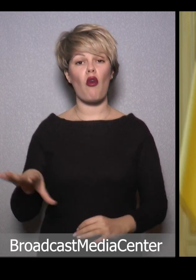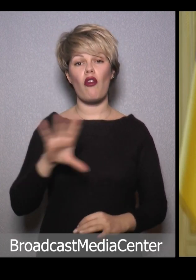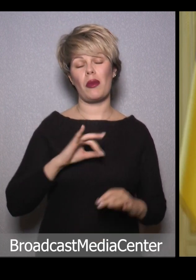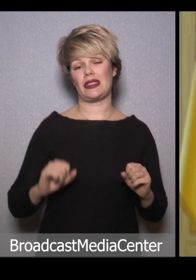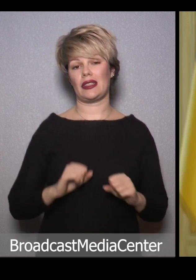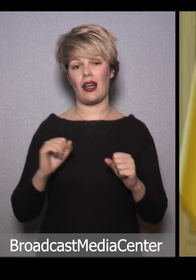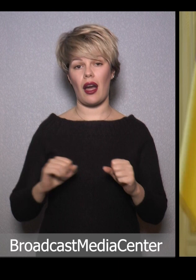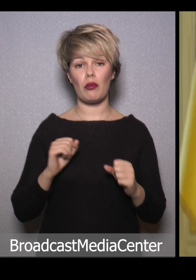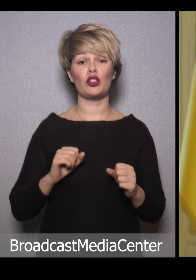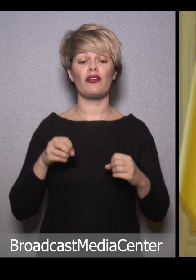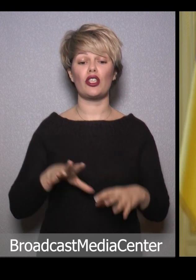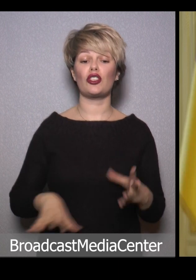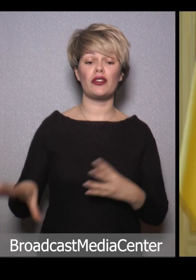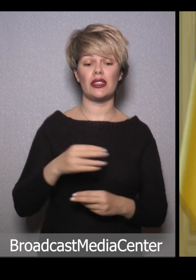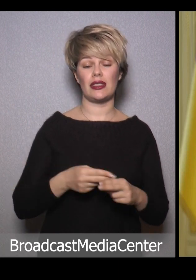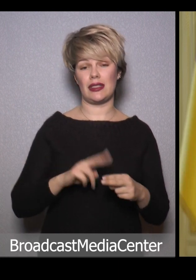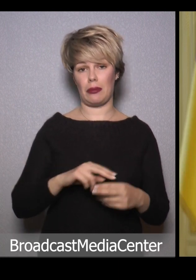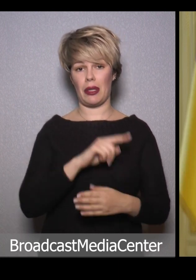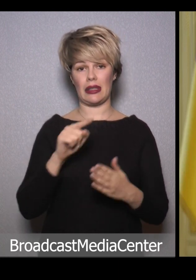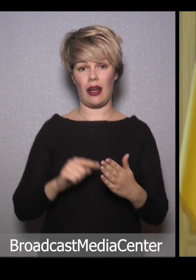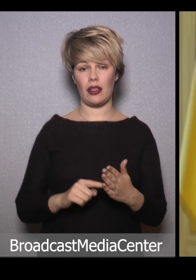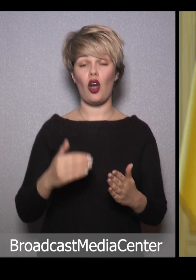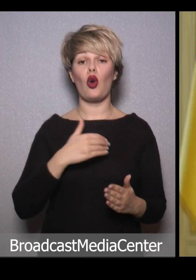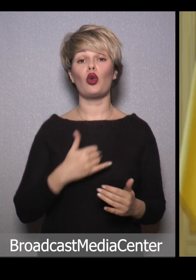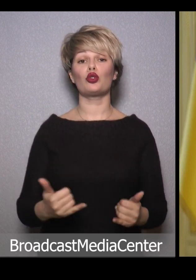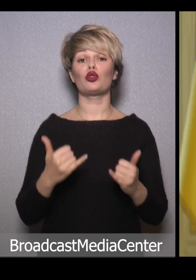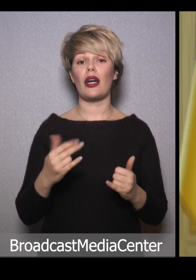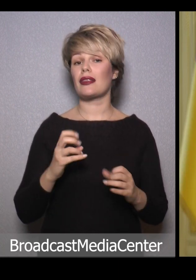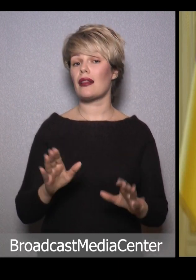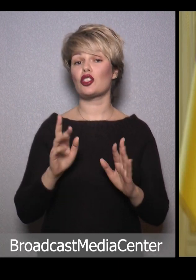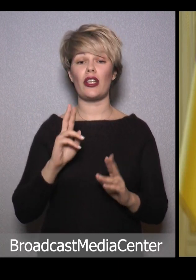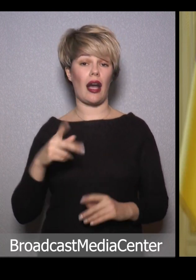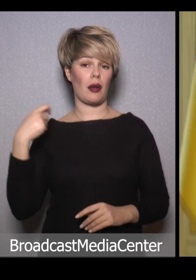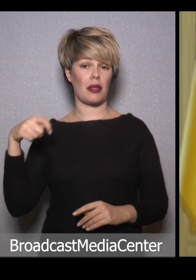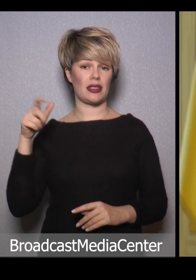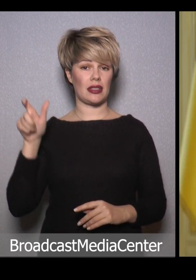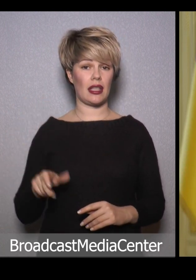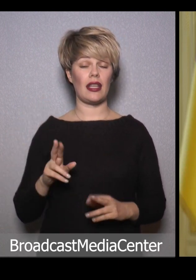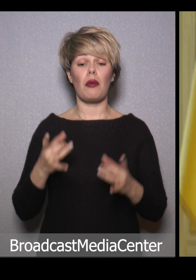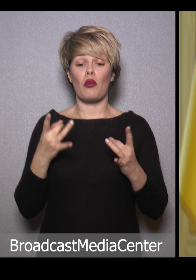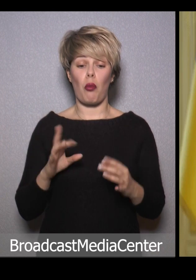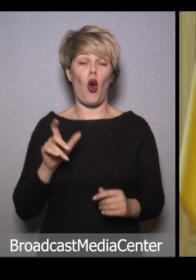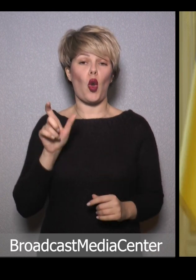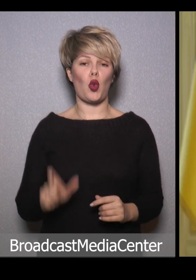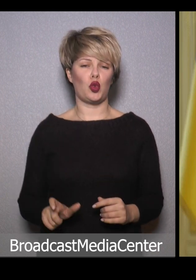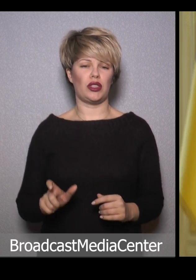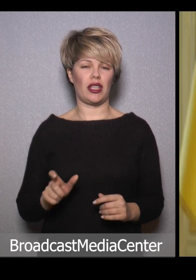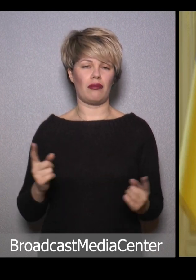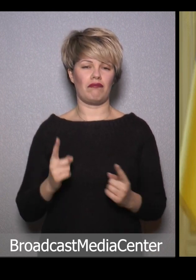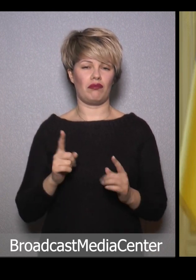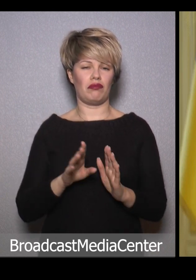стараємося вирішити всі ці питання. Хочу зараз не лише як президент, а й просто по-людськи